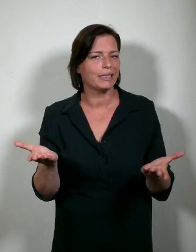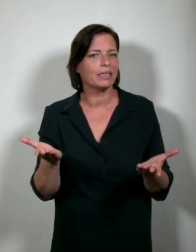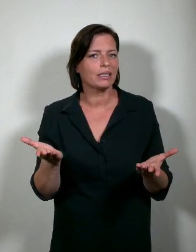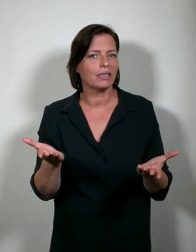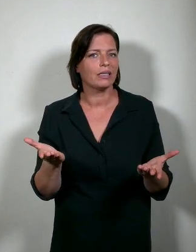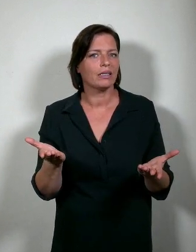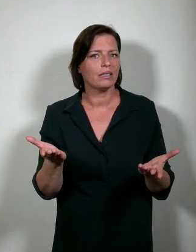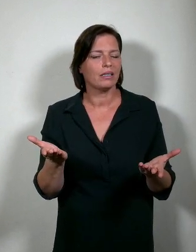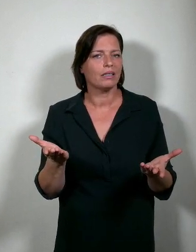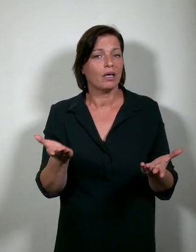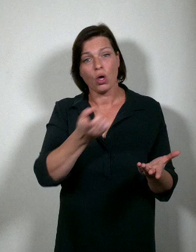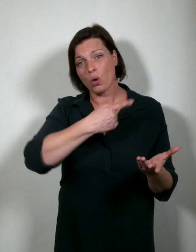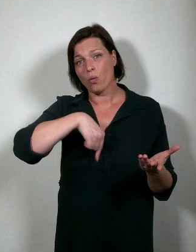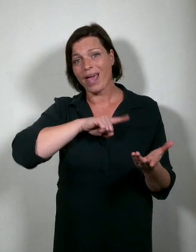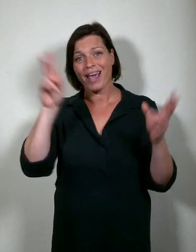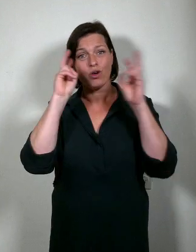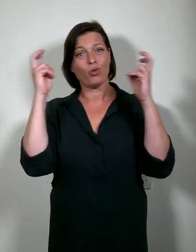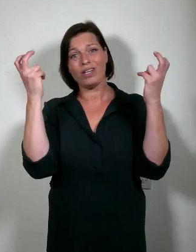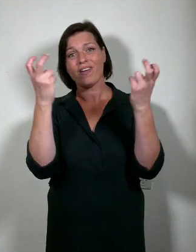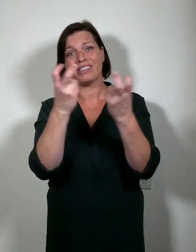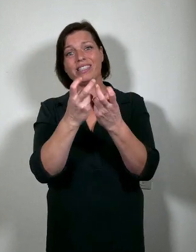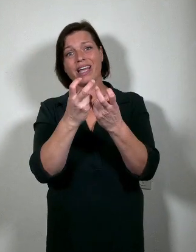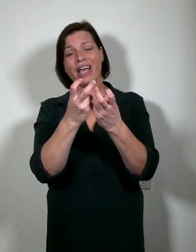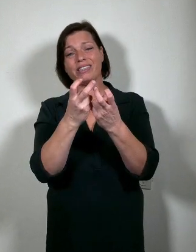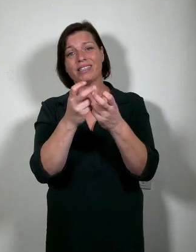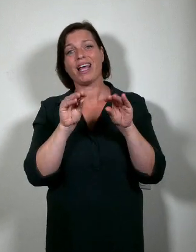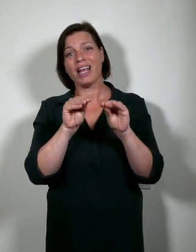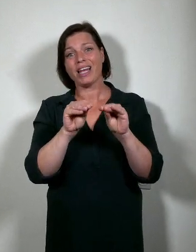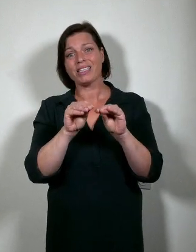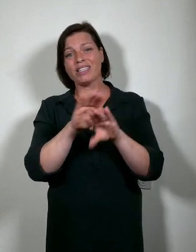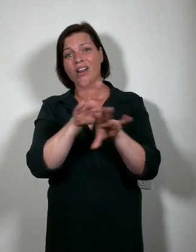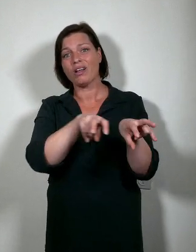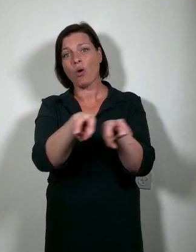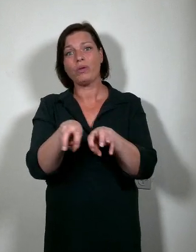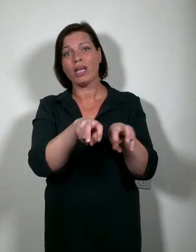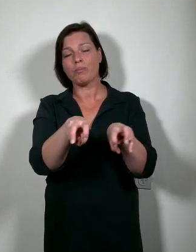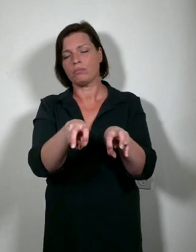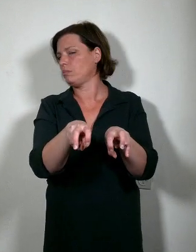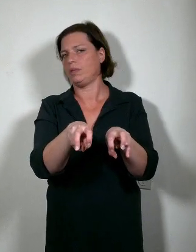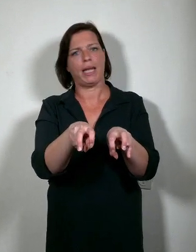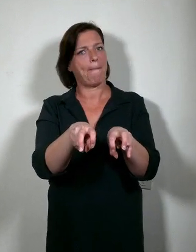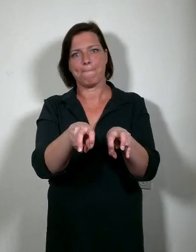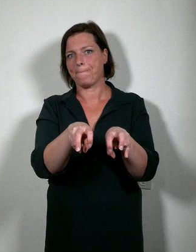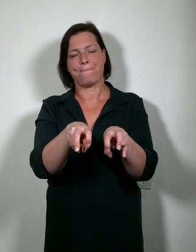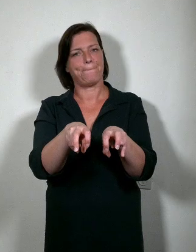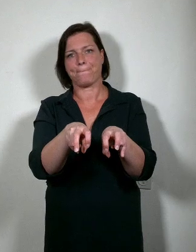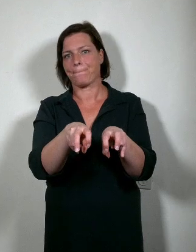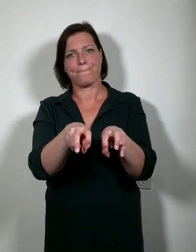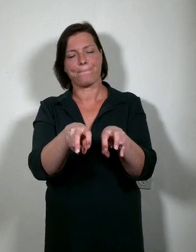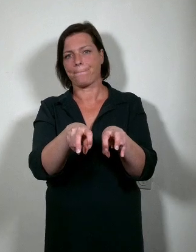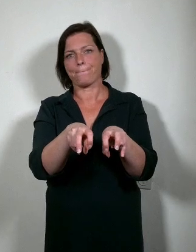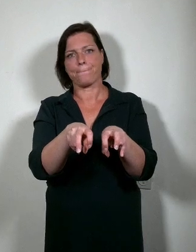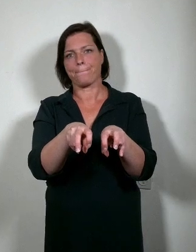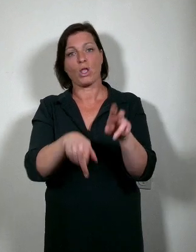Wij worden dus geen universiteit, maar alle lessen zullen worden opgenomen. Wij worden geen